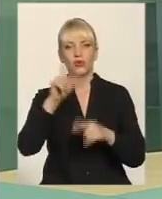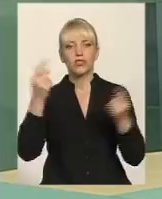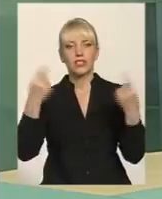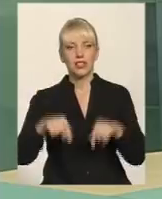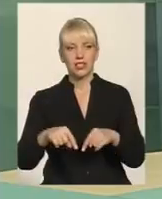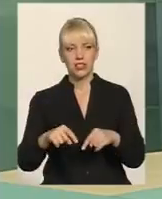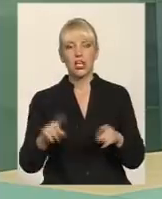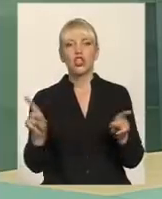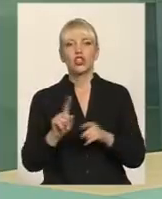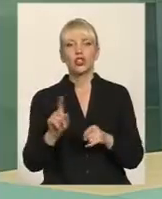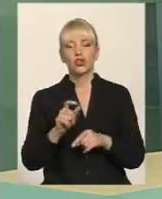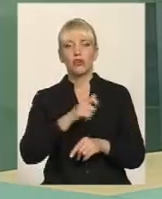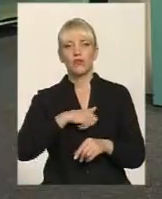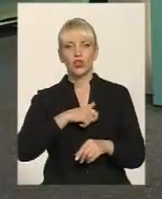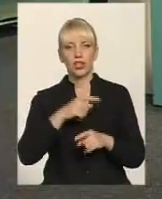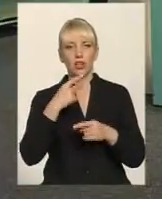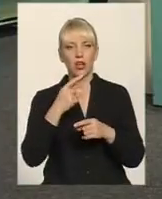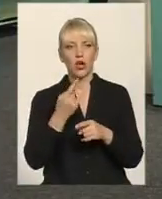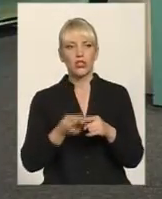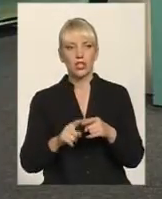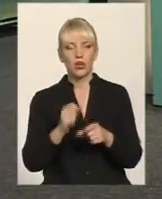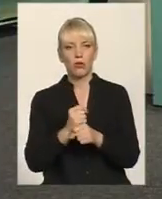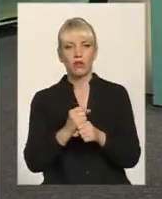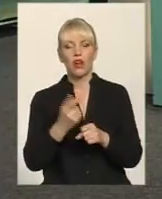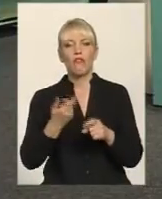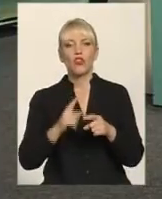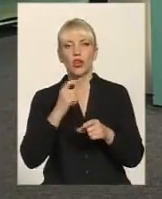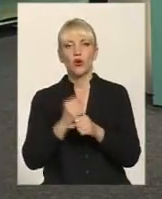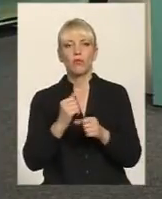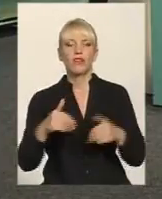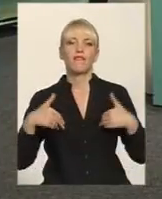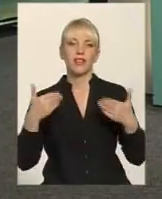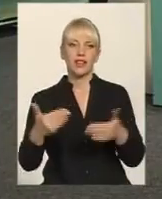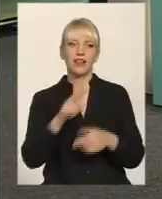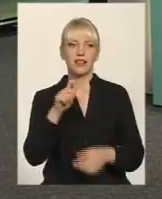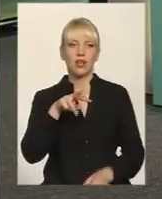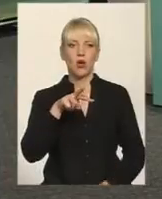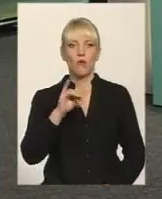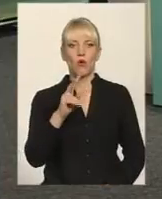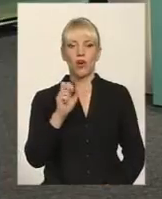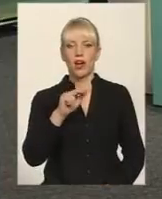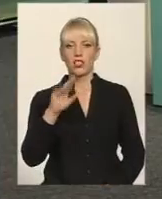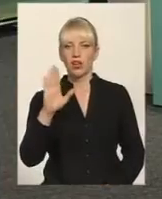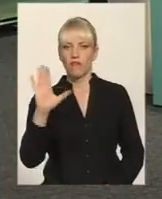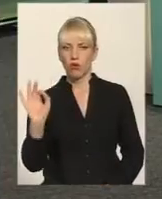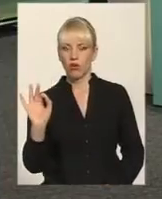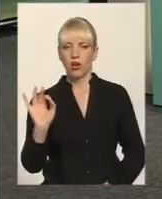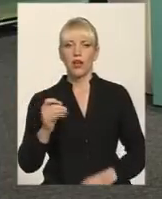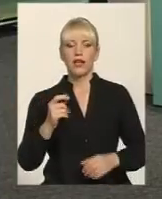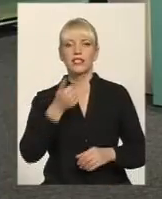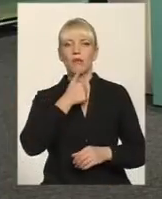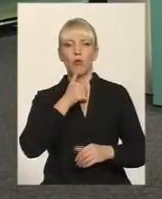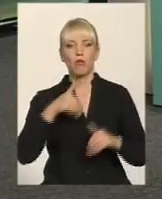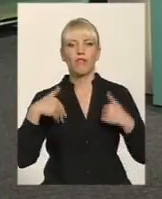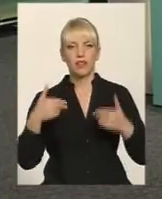роблять для цього? Вони для цього зробили нам вітання з Мукачеву, вони для цього нам зробили спробу вітання